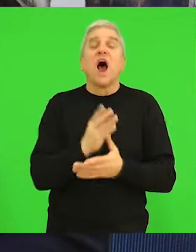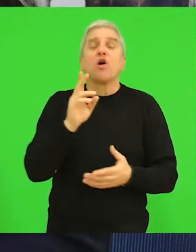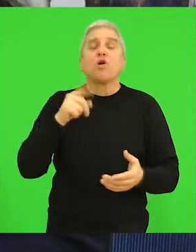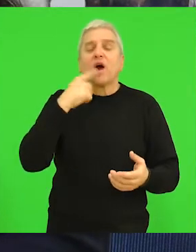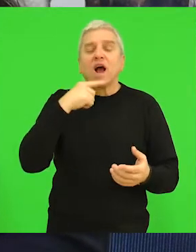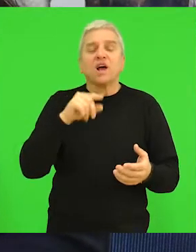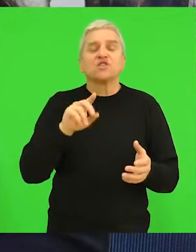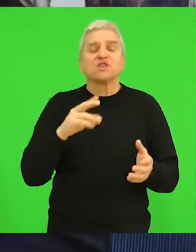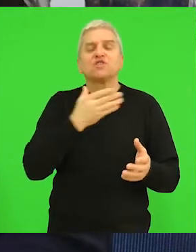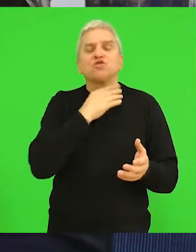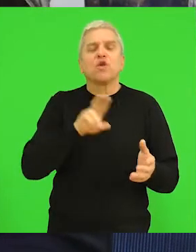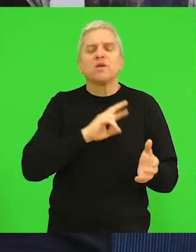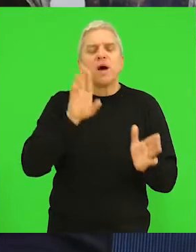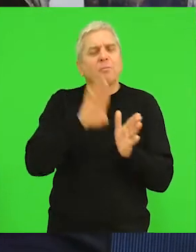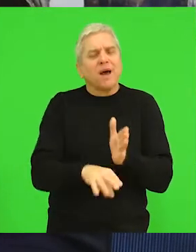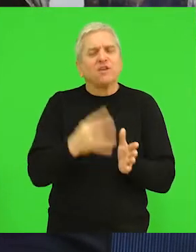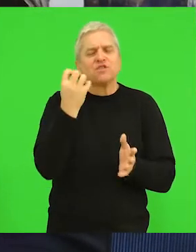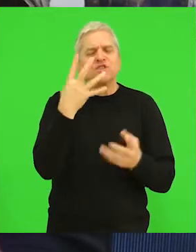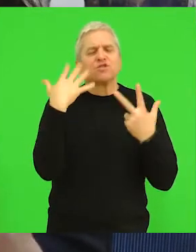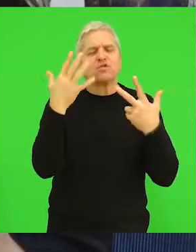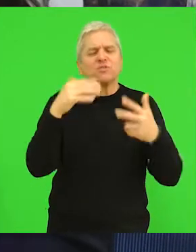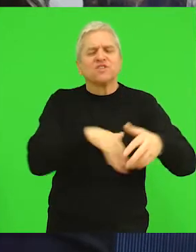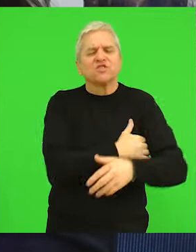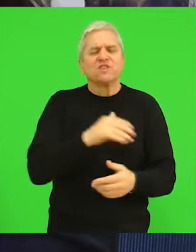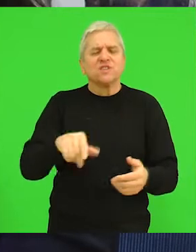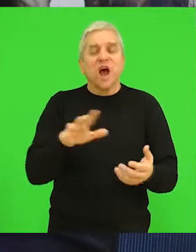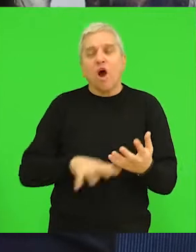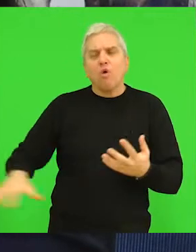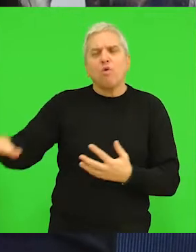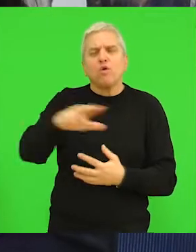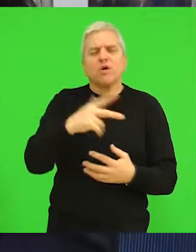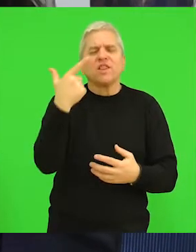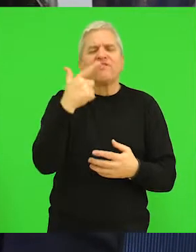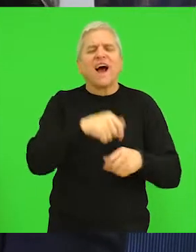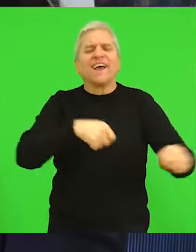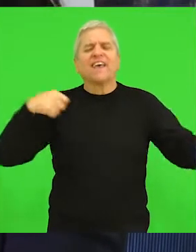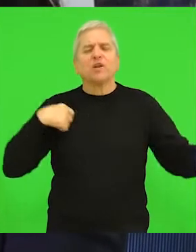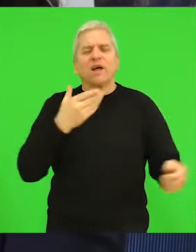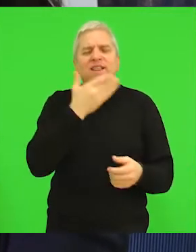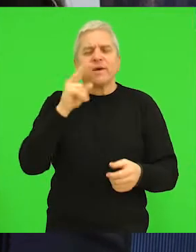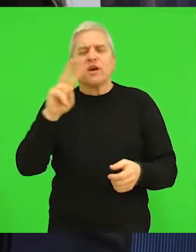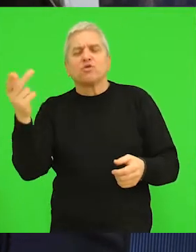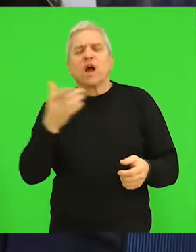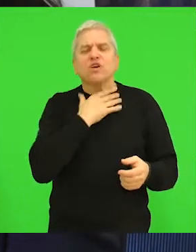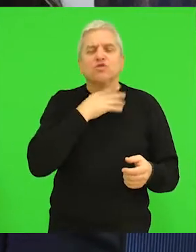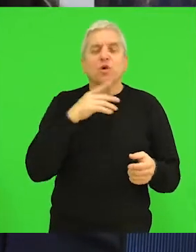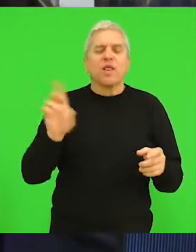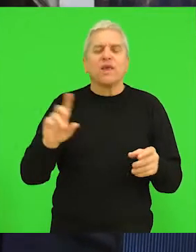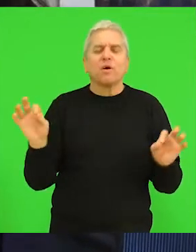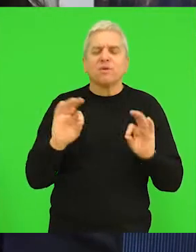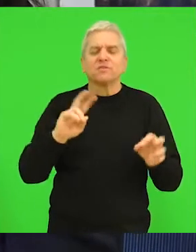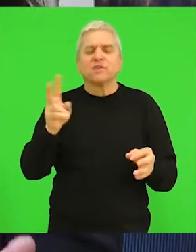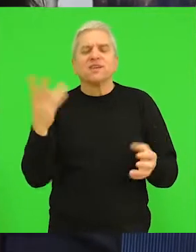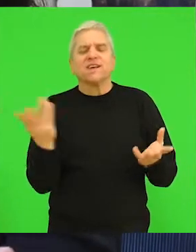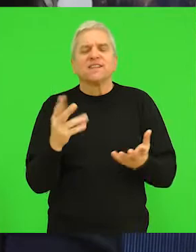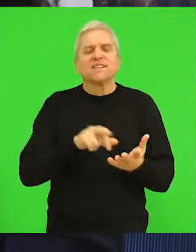škola ima manje od 480 učenika, a u okolini od 2 kilometra ne postoji druga škola ili ne postoji